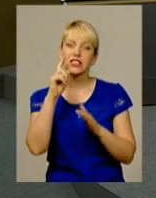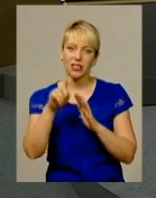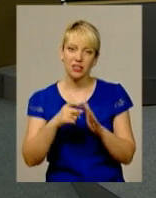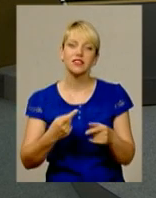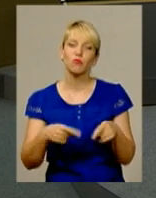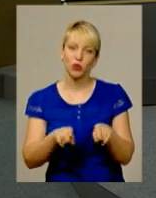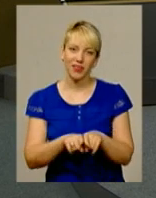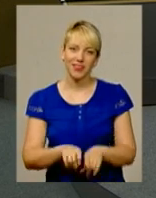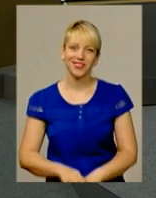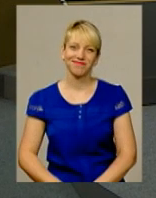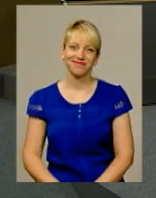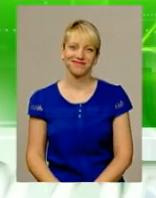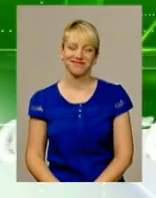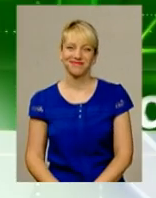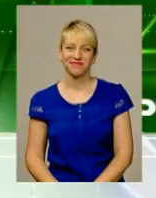дізнаєтесь про таке.